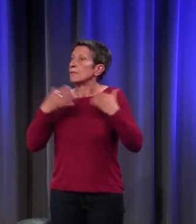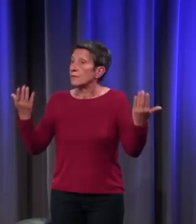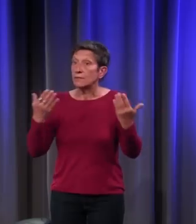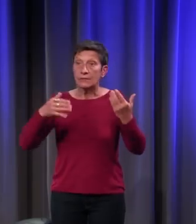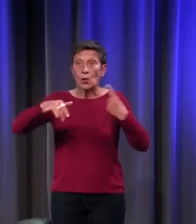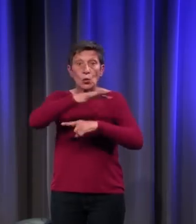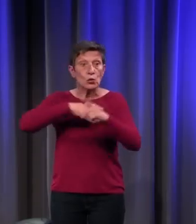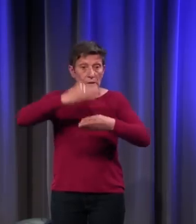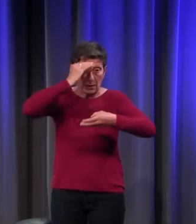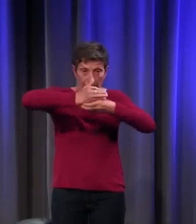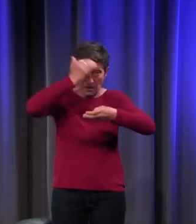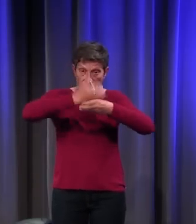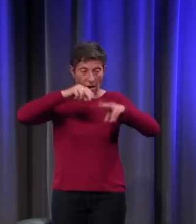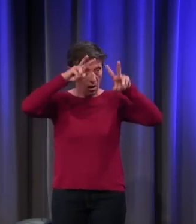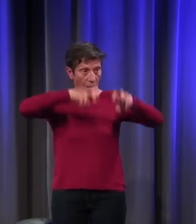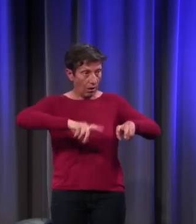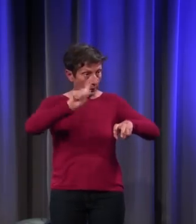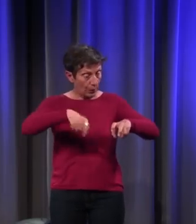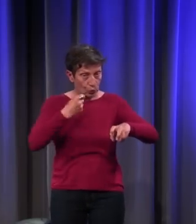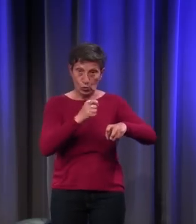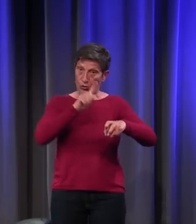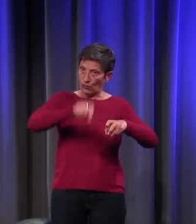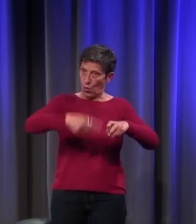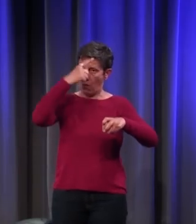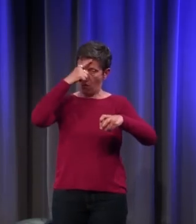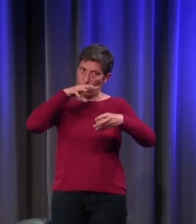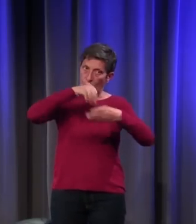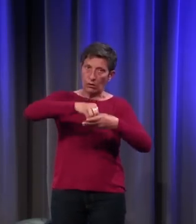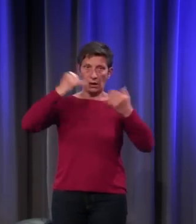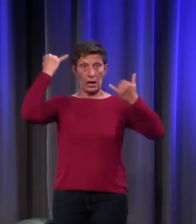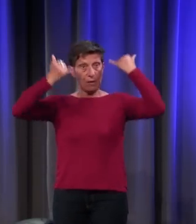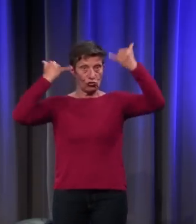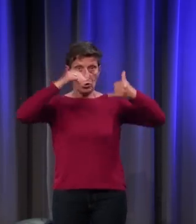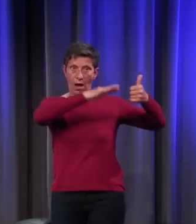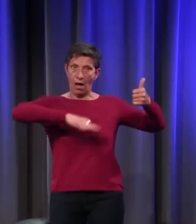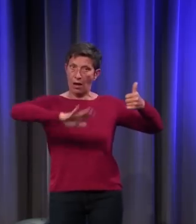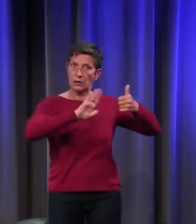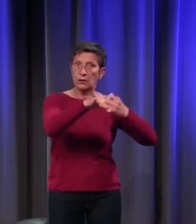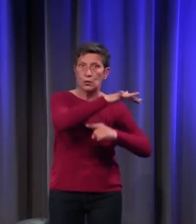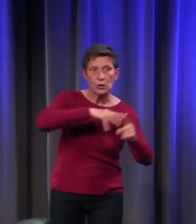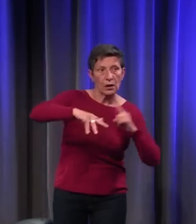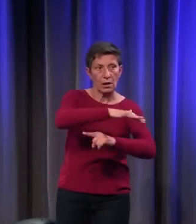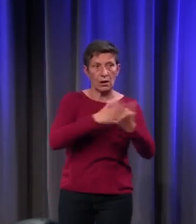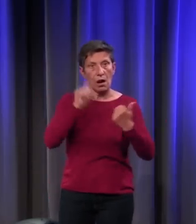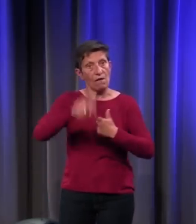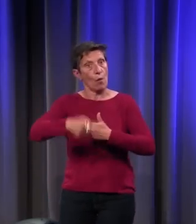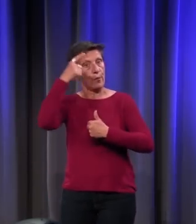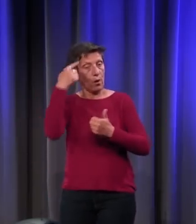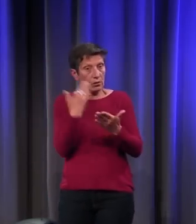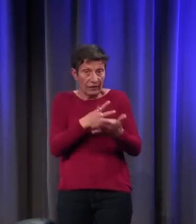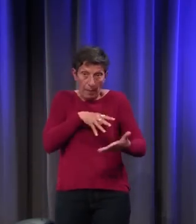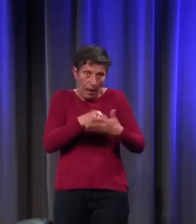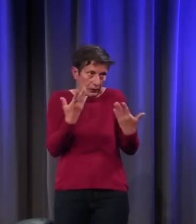sociétés médiévales, c'est pareil. Il faut aussi étudier l'imaginaire de ces sociétés et considérer que c'est une